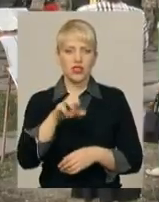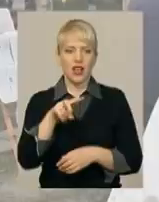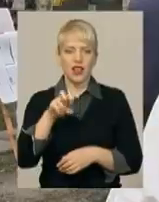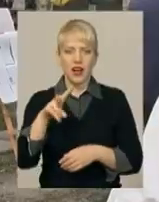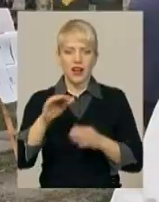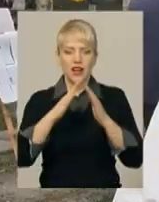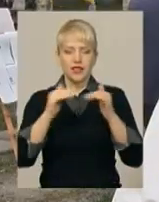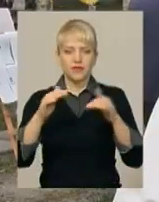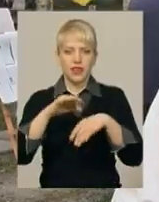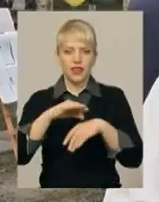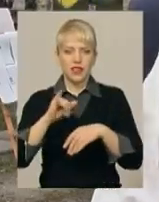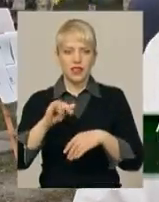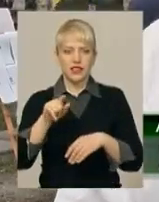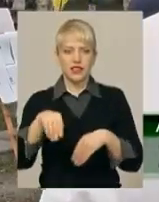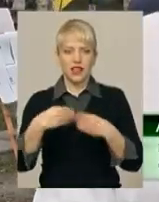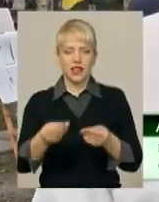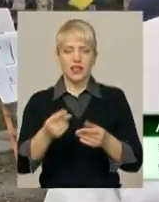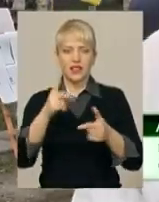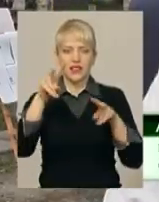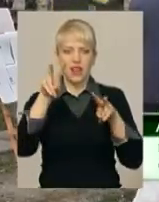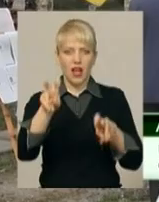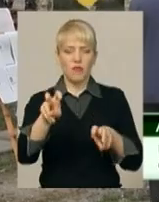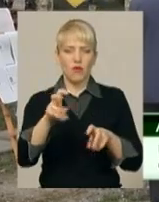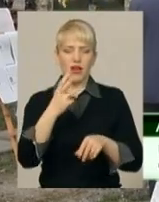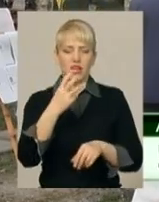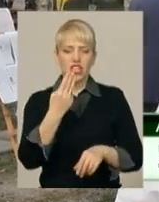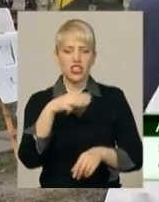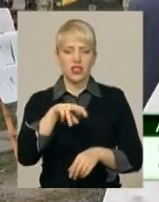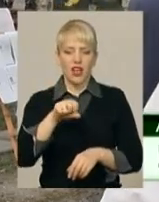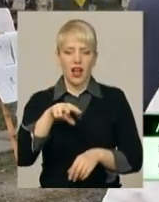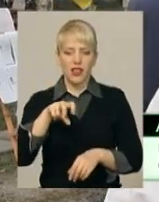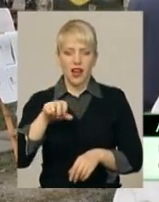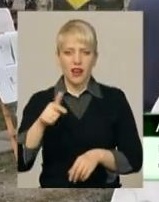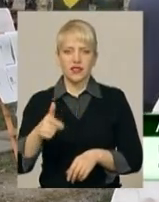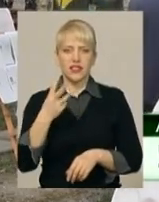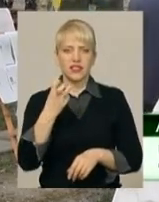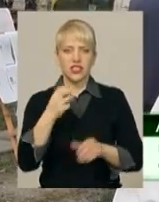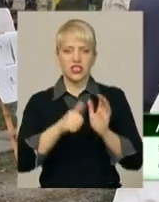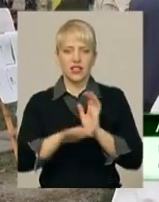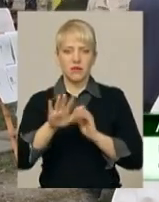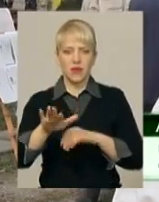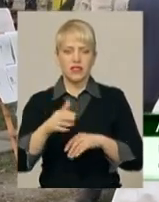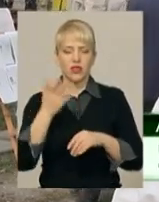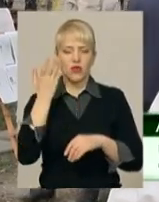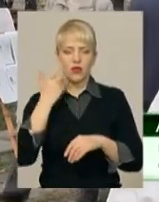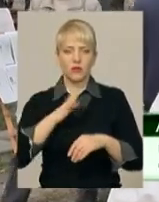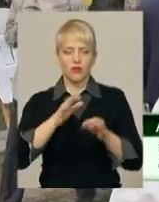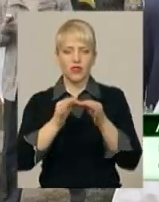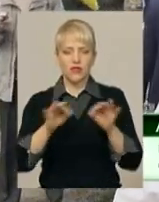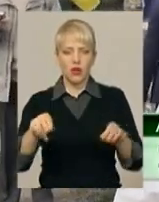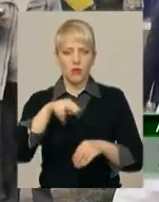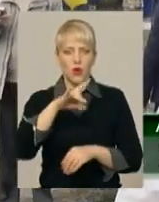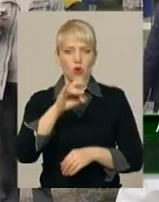концтабору. Йому дали наименування «Шталаг-355». Так от, коли в 44-му році визволяли це Проскурів,